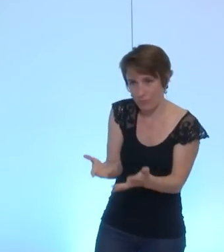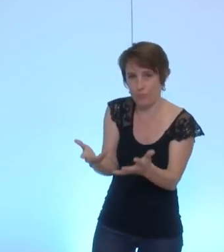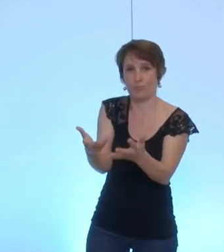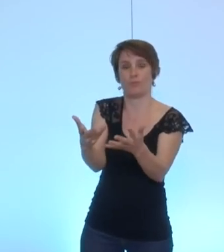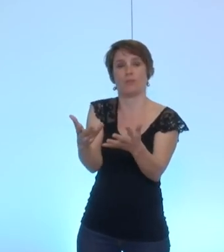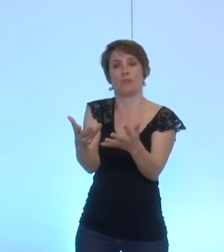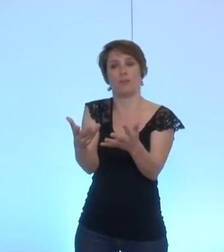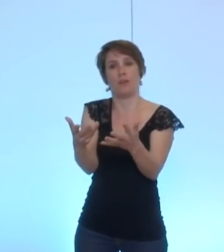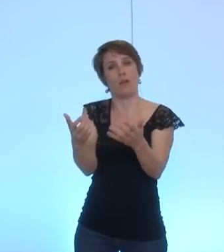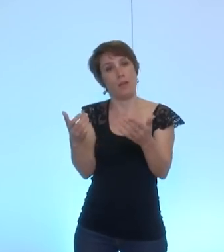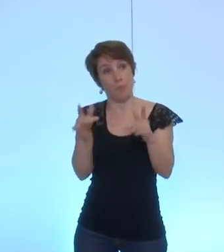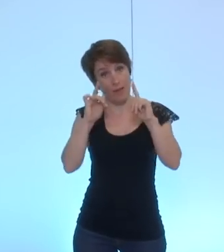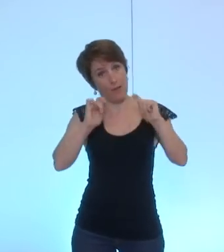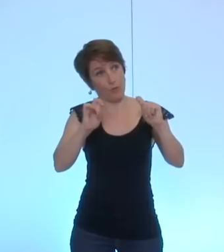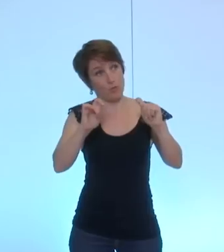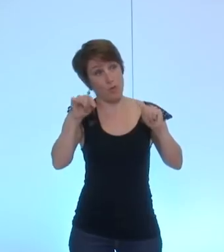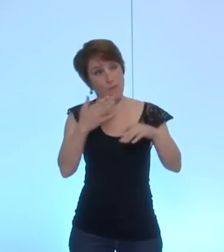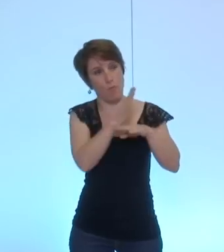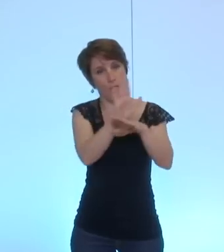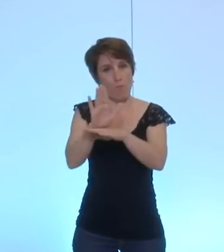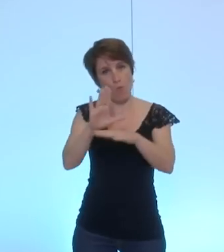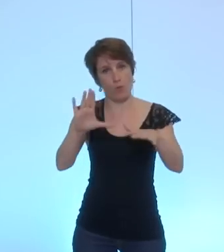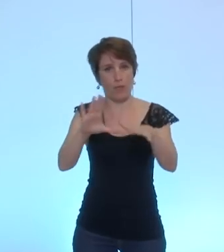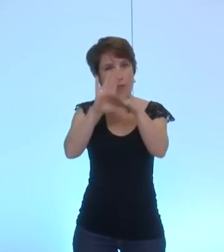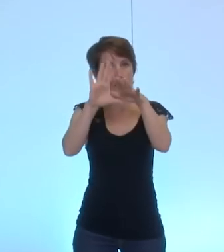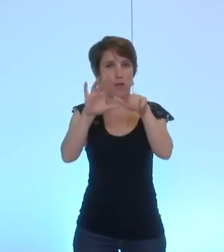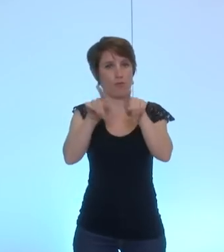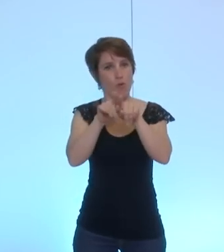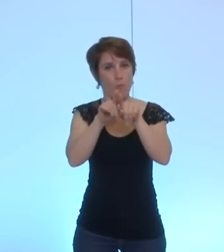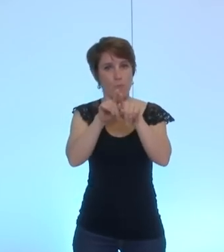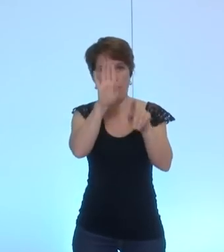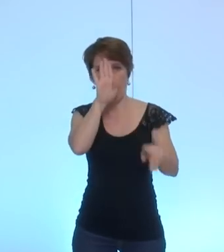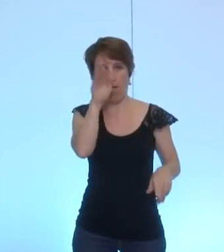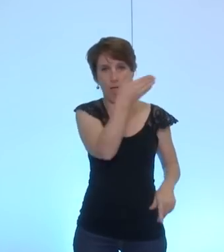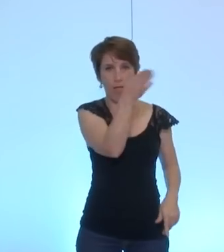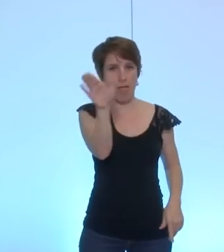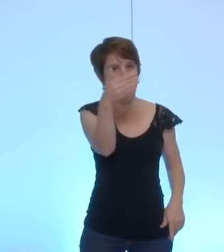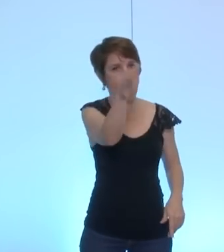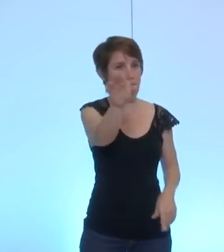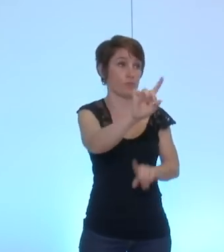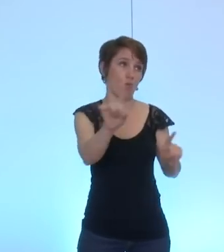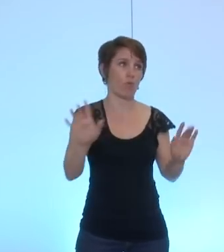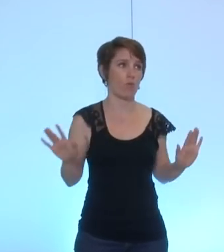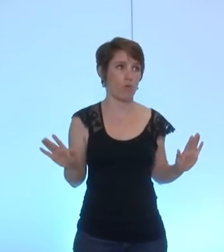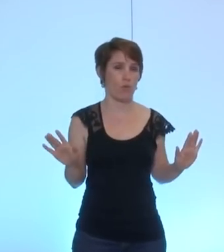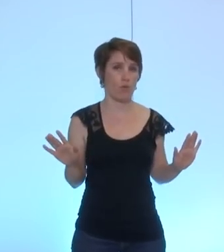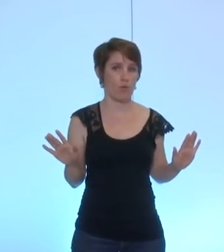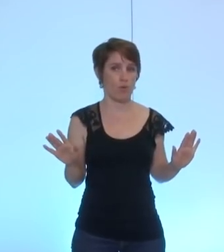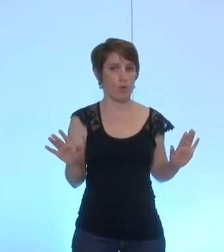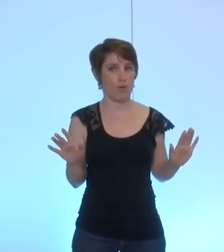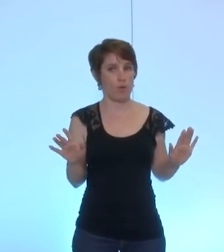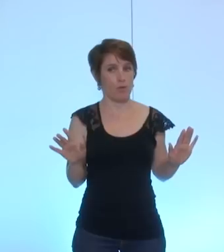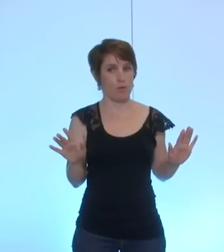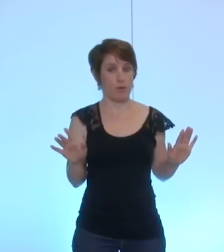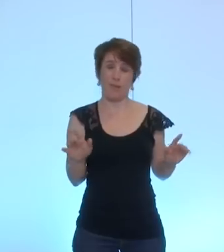donner l'impression de tenir des discours qui seraient à géométrie variable et en refusant très clairement de briser toute